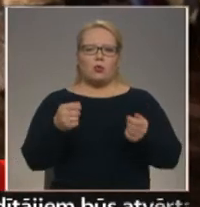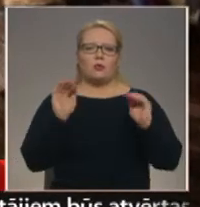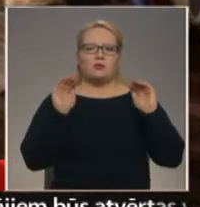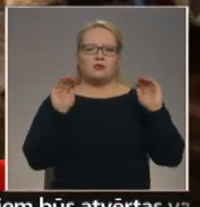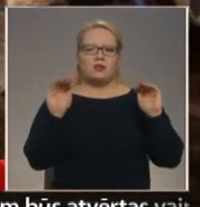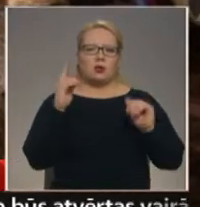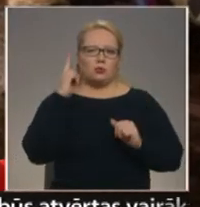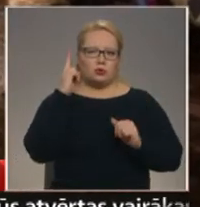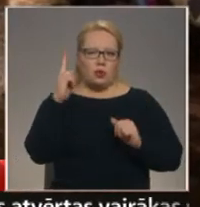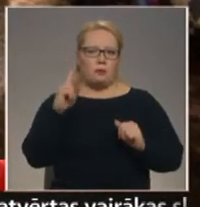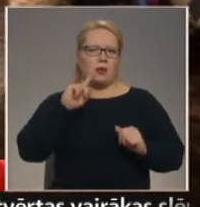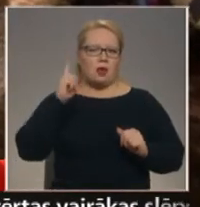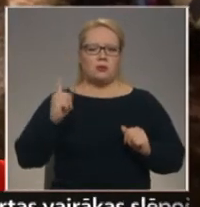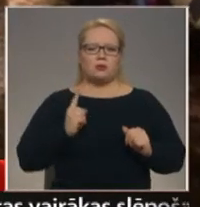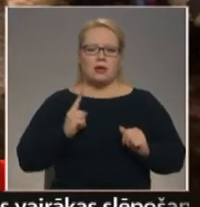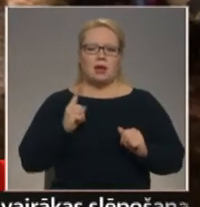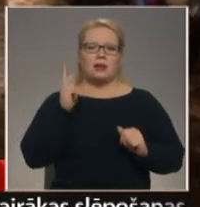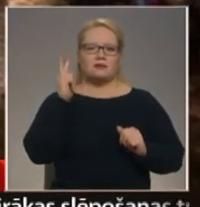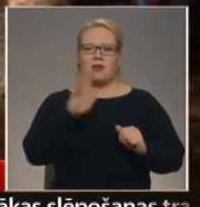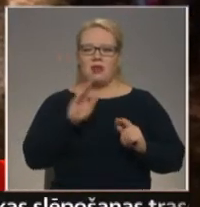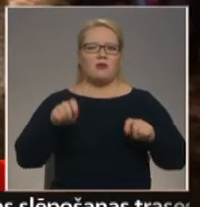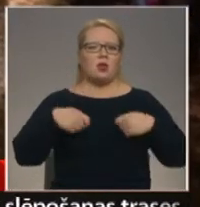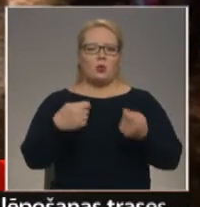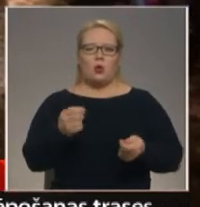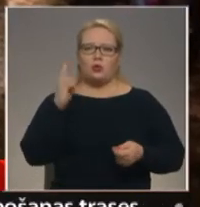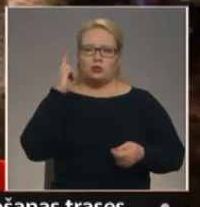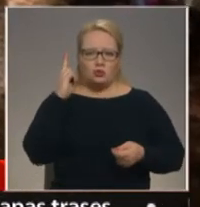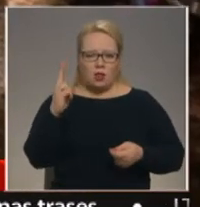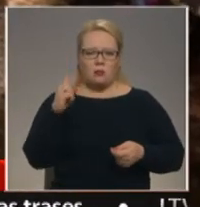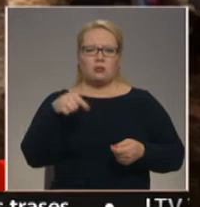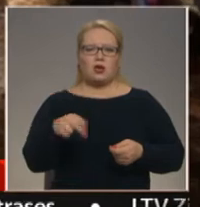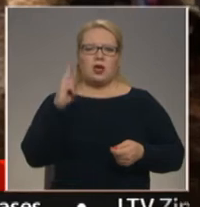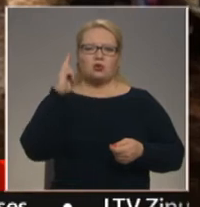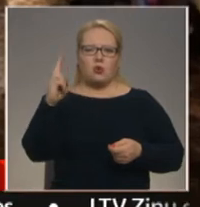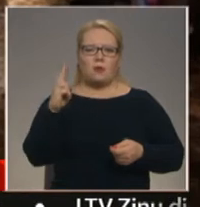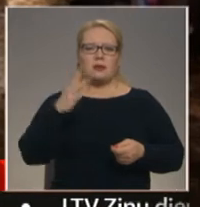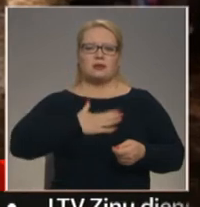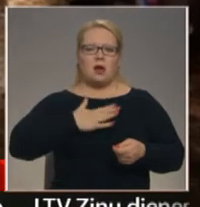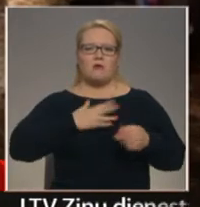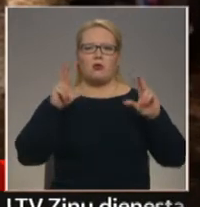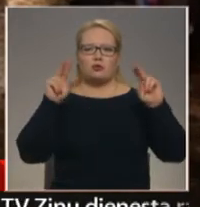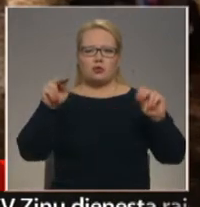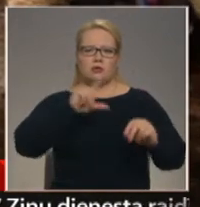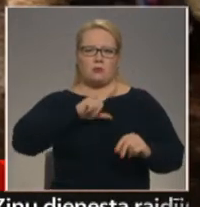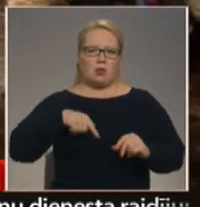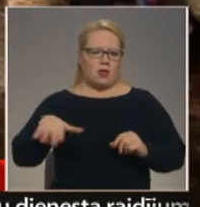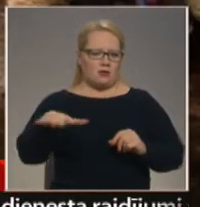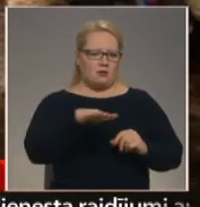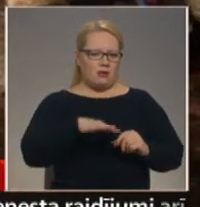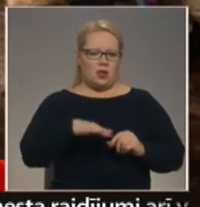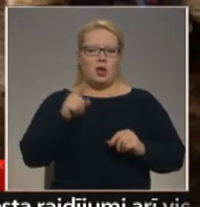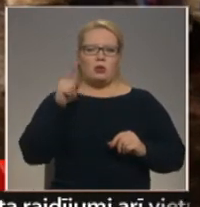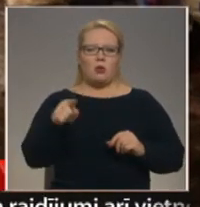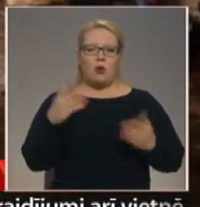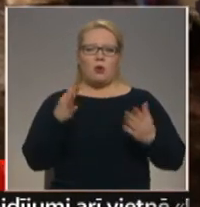solījumu. Jaunsargi nezvēra viņi nodot solījumu un šajā solījumā viņi sola savu uzticību Latvijai. To, ko